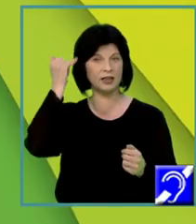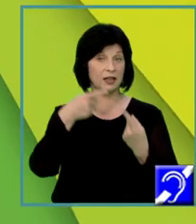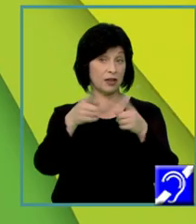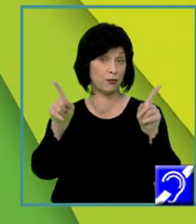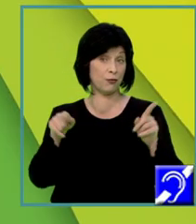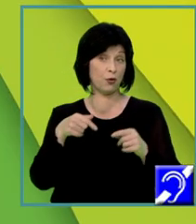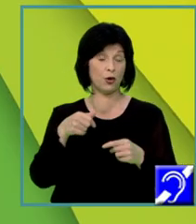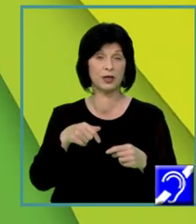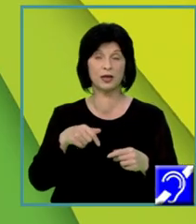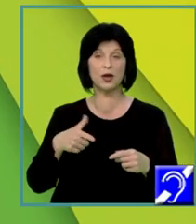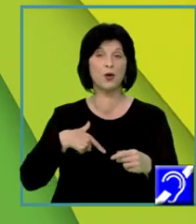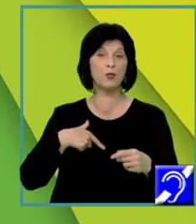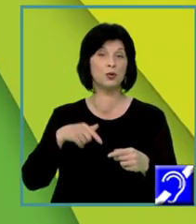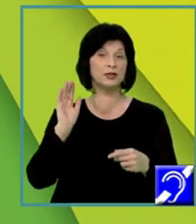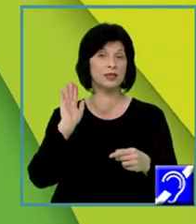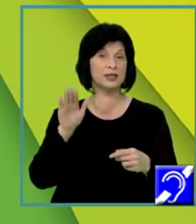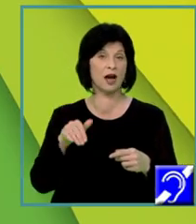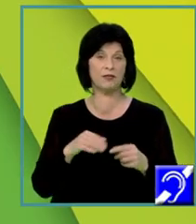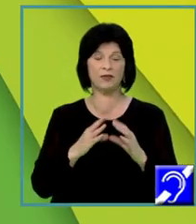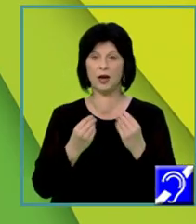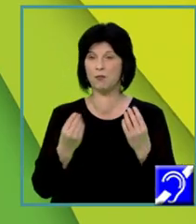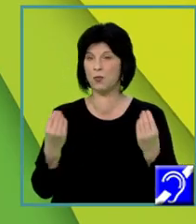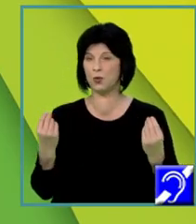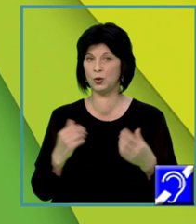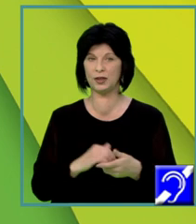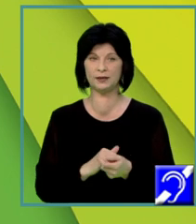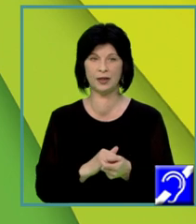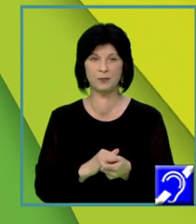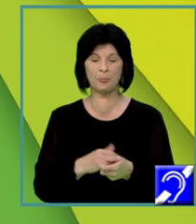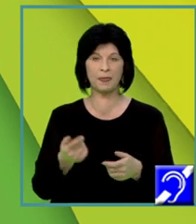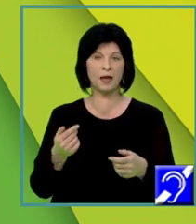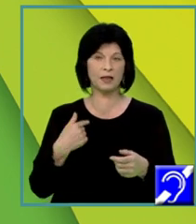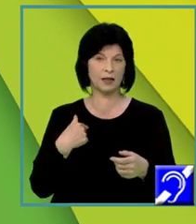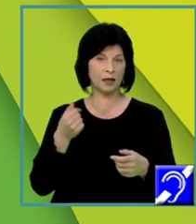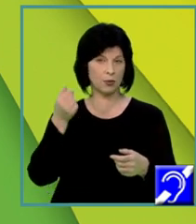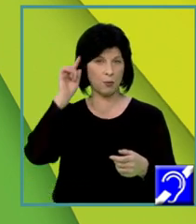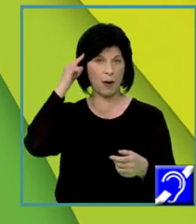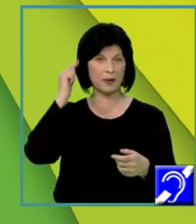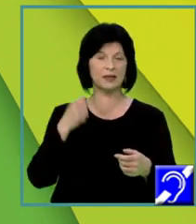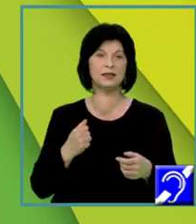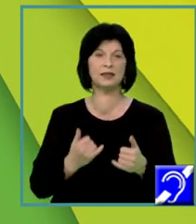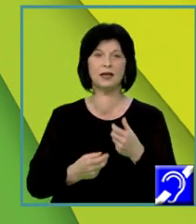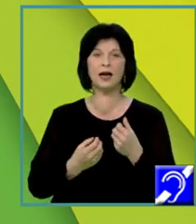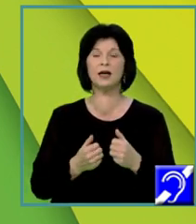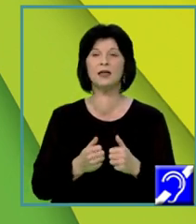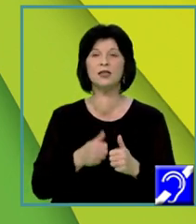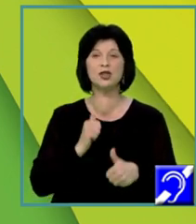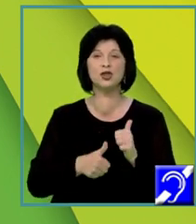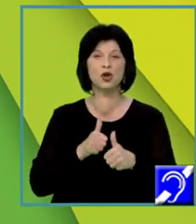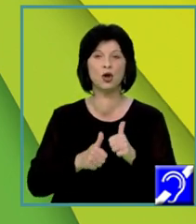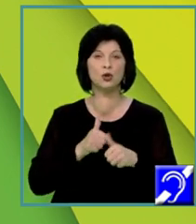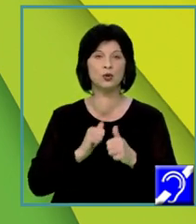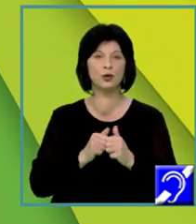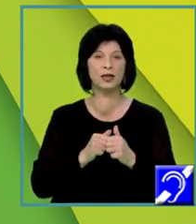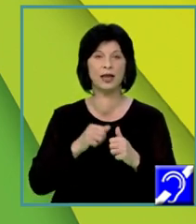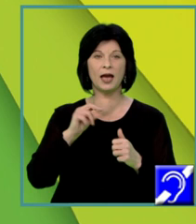M-am gândit, de exemplu, la jocurile paralimpice, care sunt competiții sportive dedicate persoanelor cu dizabilități. Deci iată sportul